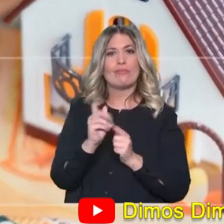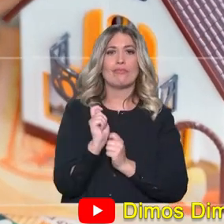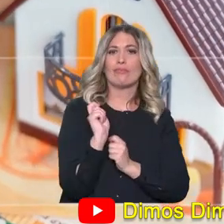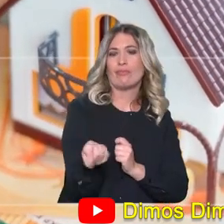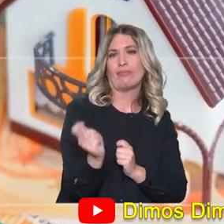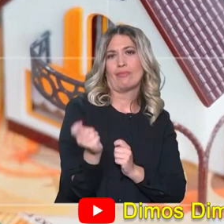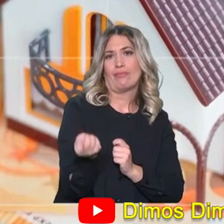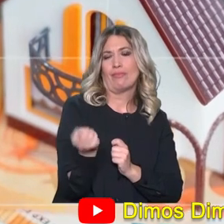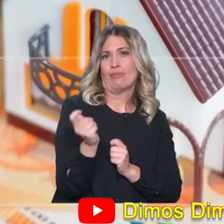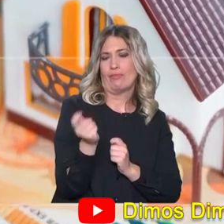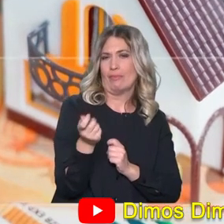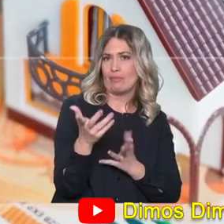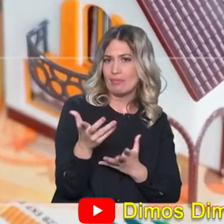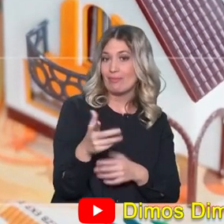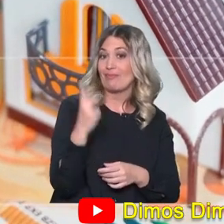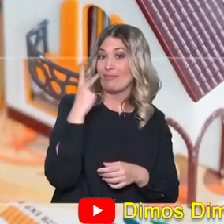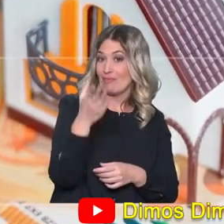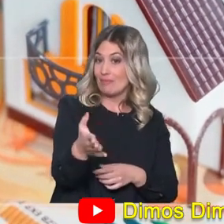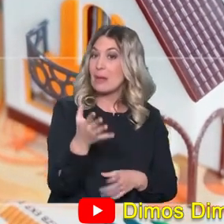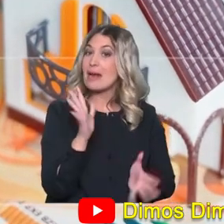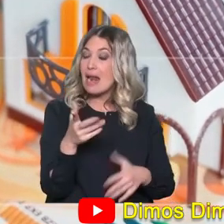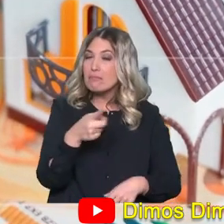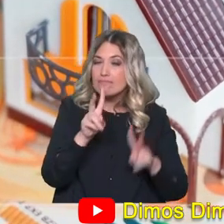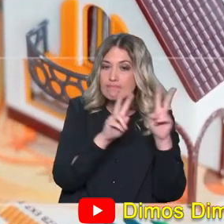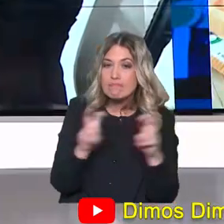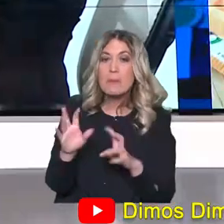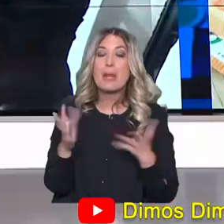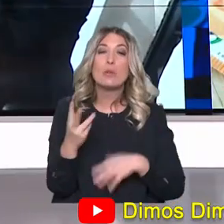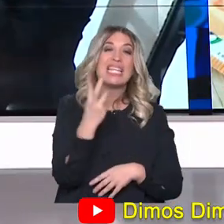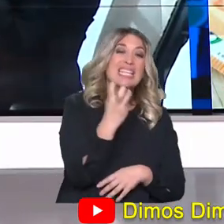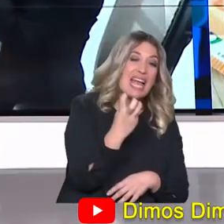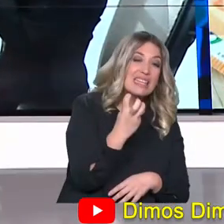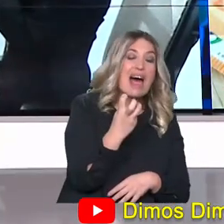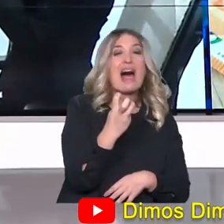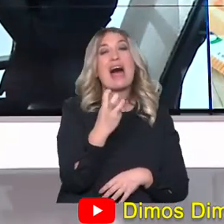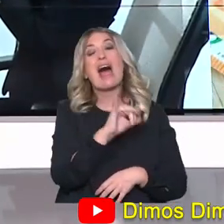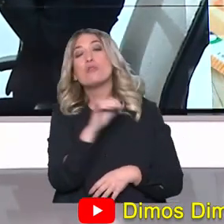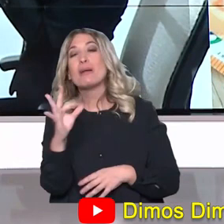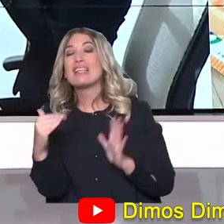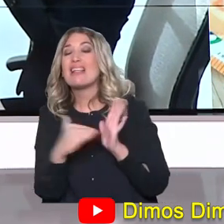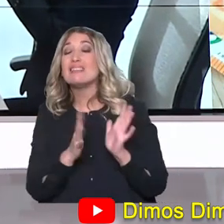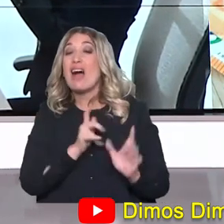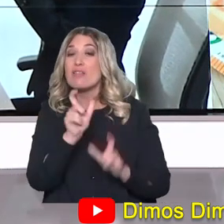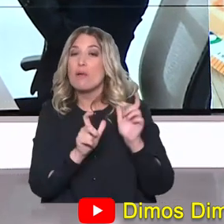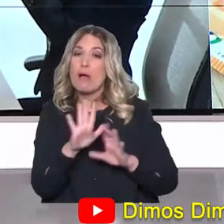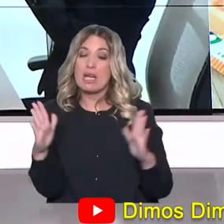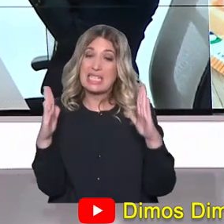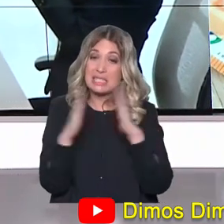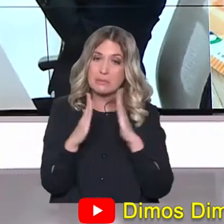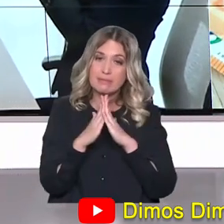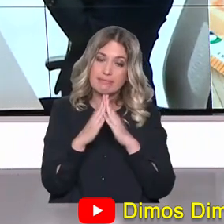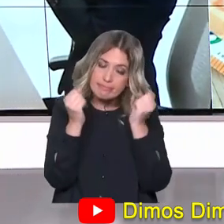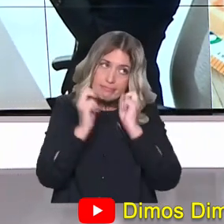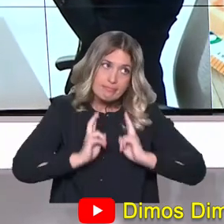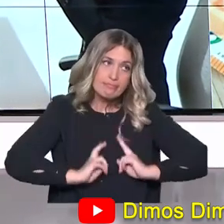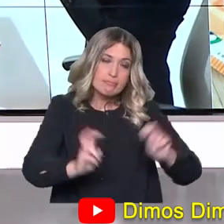μπορέσεις να το σώσεις. Εδώ είναι 30 με 50 χιλιάδες οικονομικά δύναμη διανιολίτης που έχουν χάσει το σπίτι τους. Αυτοί μένουν ακόμα μέσα, εν αναμονή του